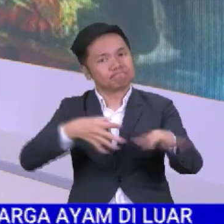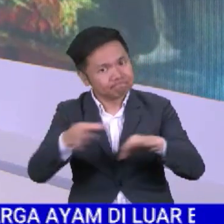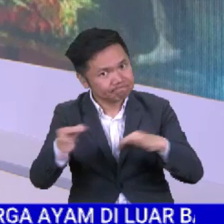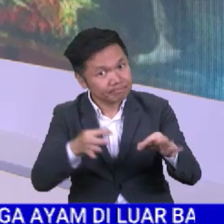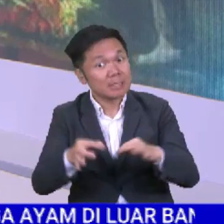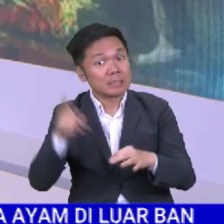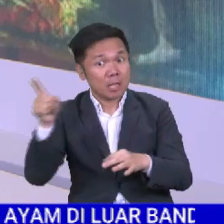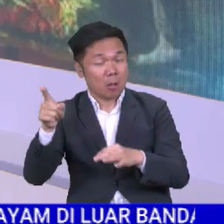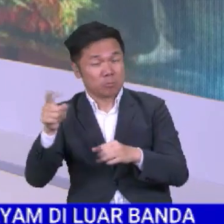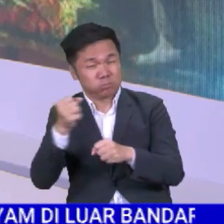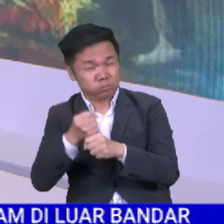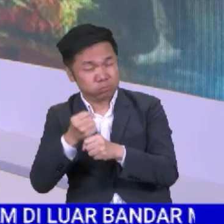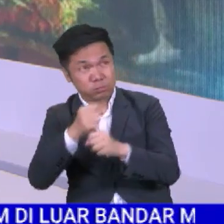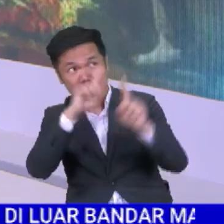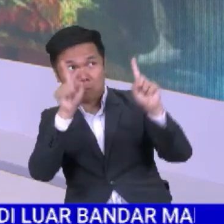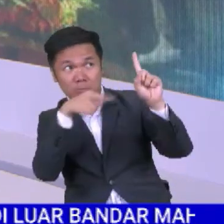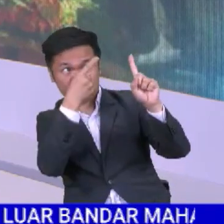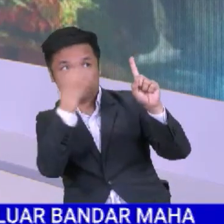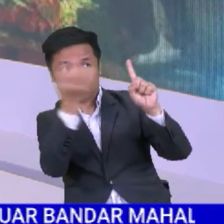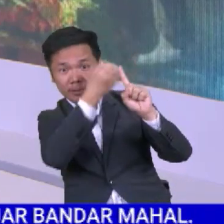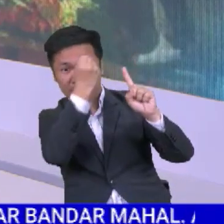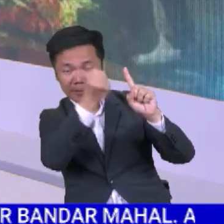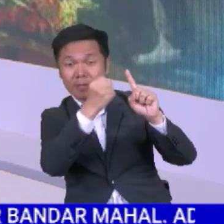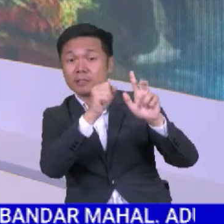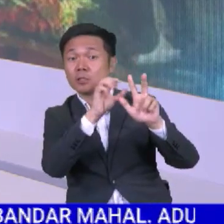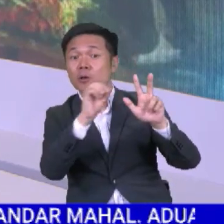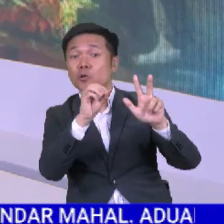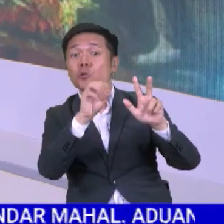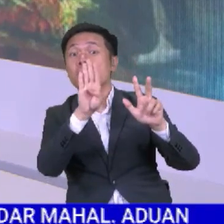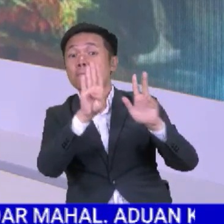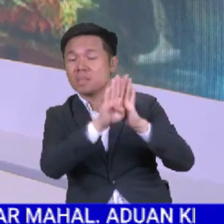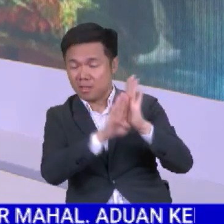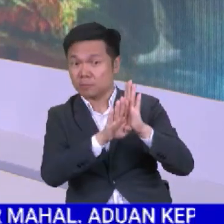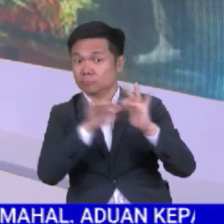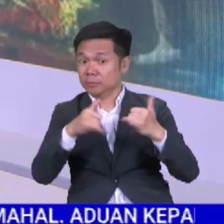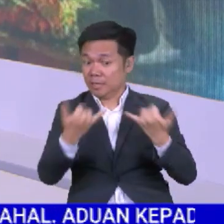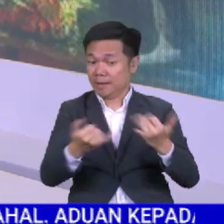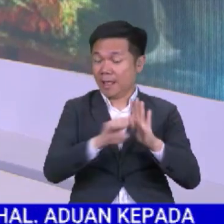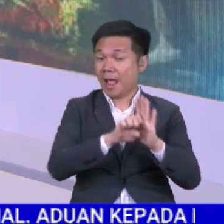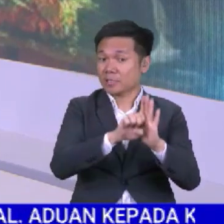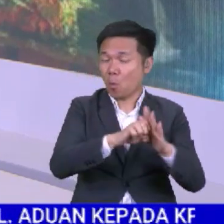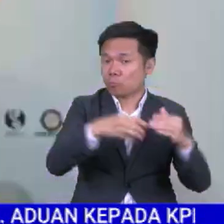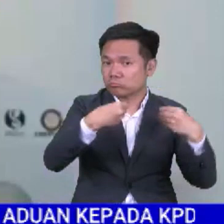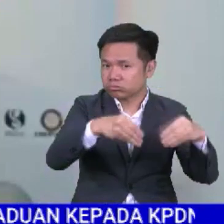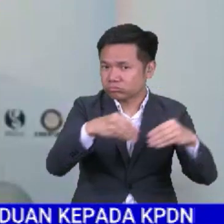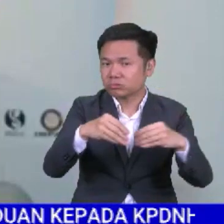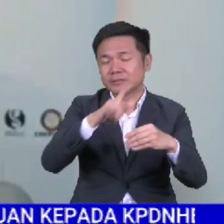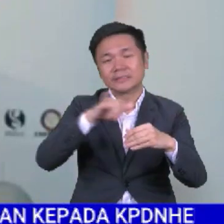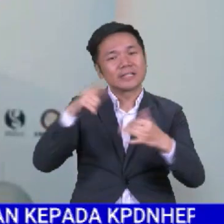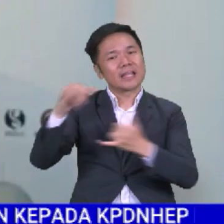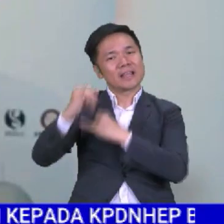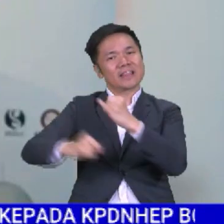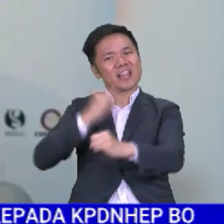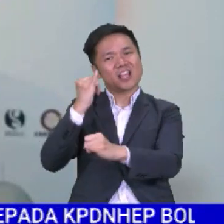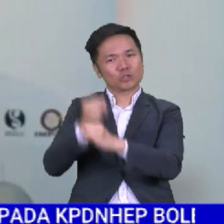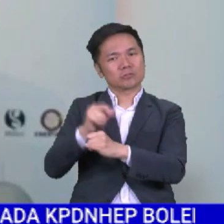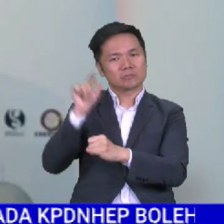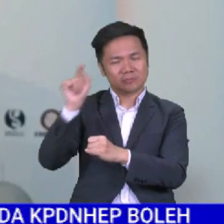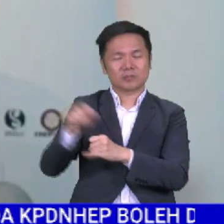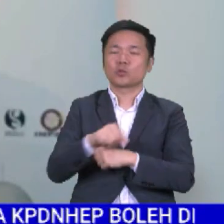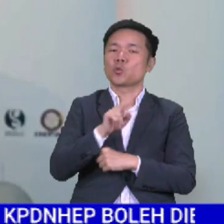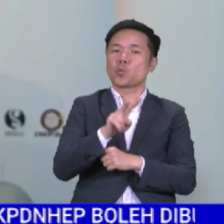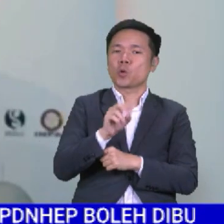pihaknya mengekalkan sasaran tersebut menjelang penganjuran ekspo dan sidang kemuncak agri-komoditi antarabangsa Malaysia